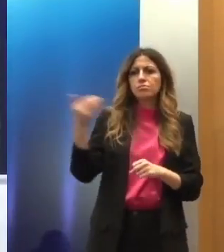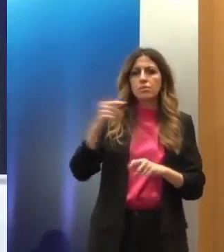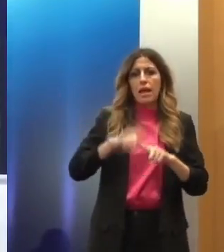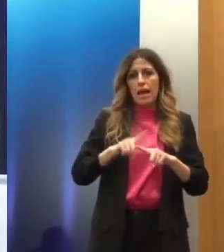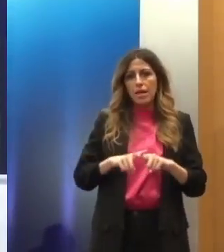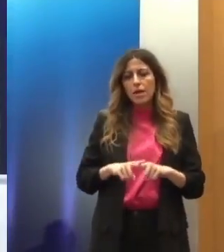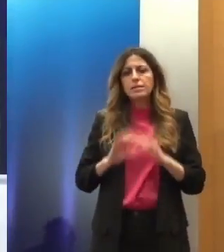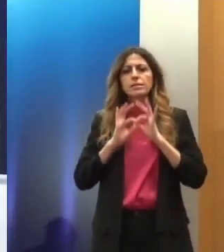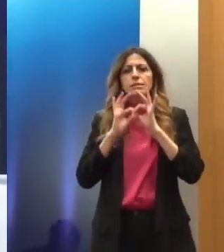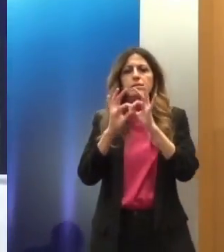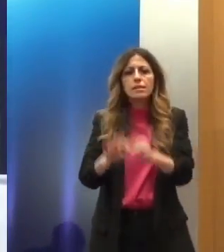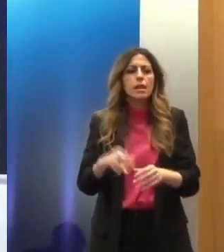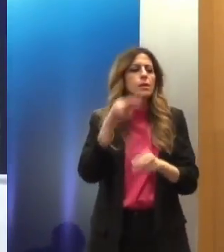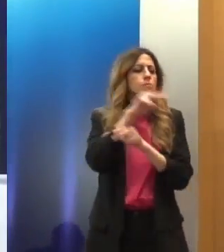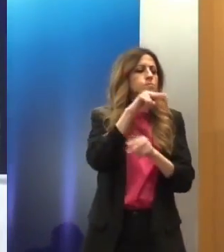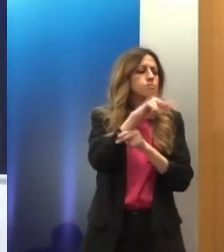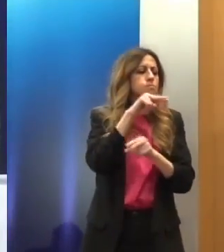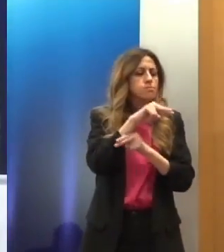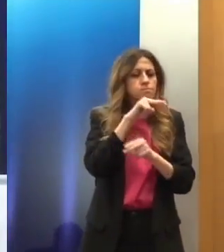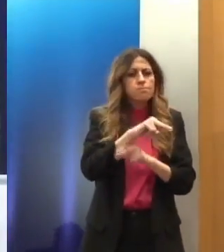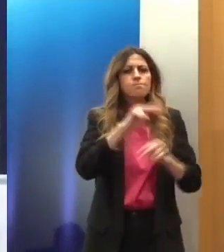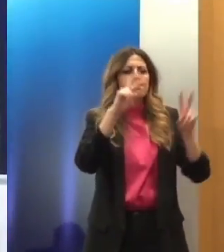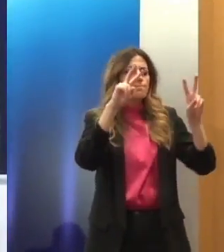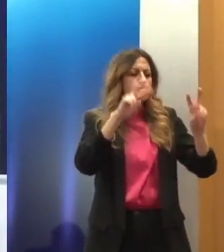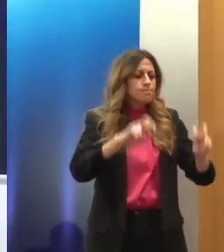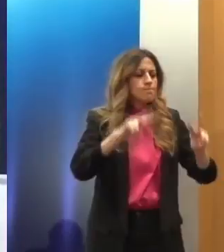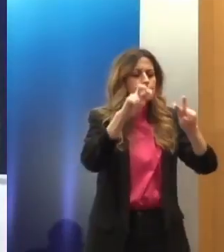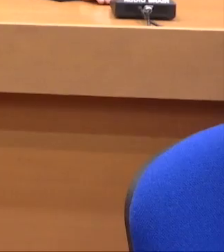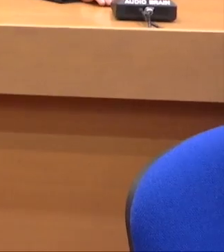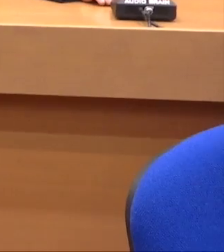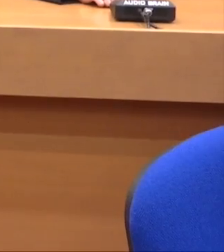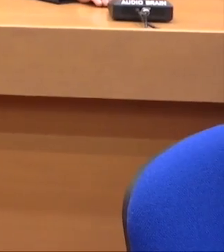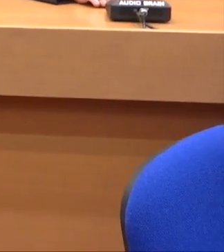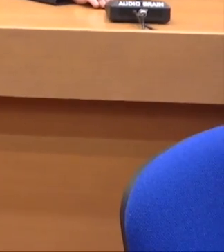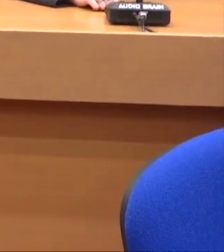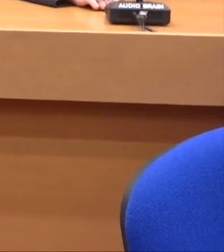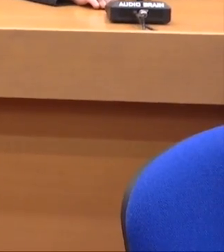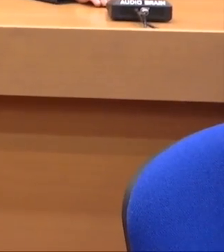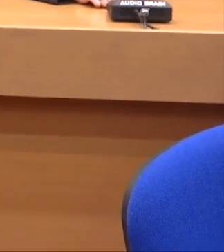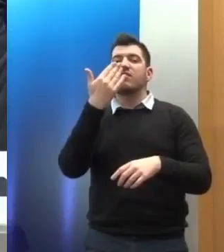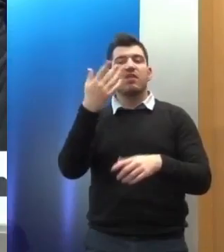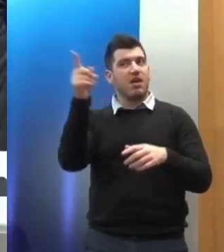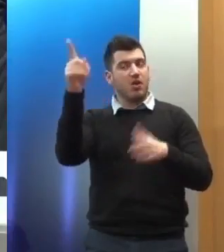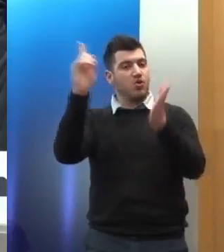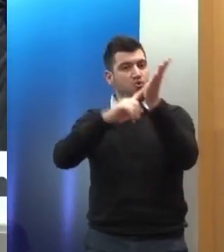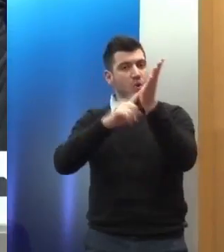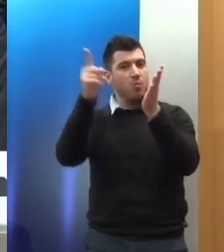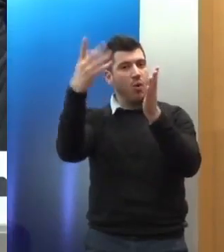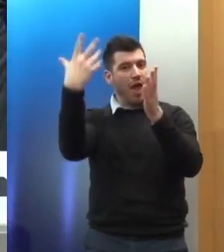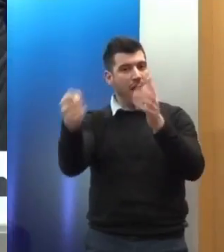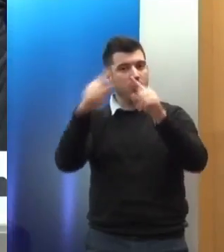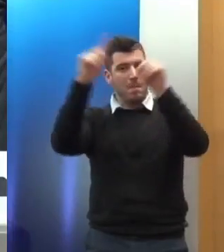επιτήρηση και εποπτεία καταστημάτων κράτησης, αλλά και χώρων κράτησης μεταναστών. Με συντονίστρια τη Γενική